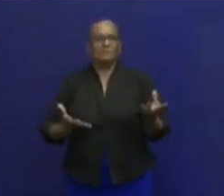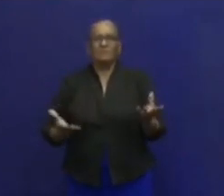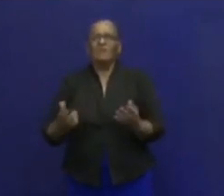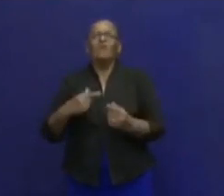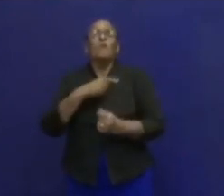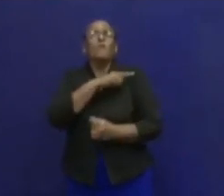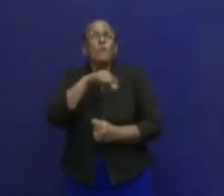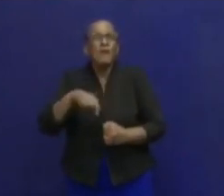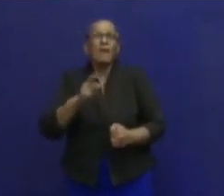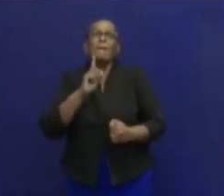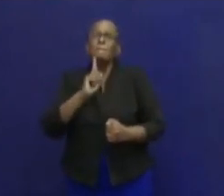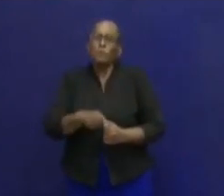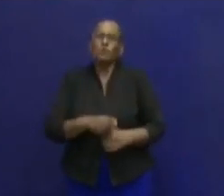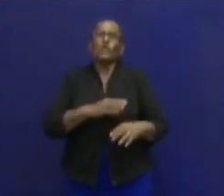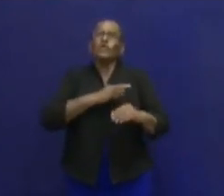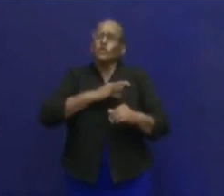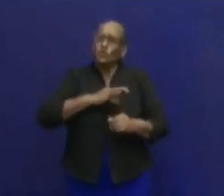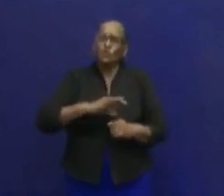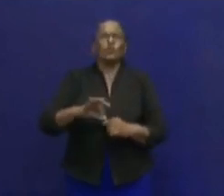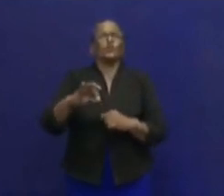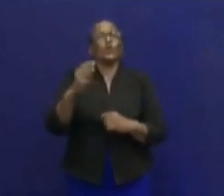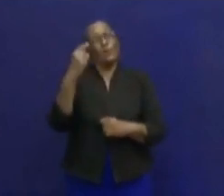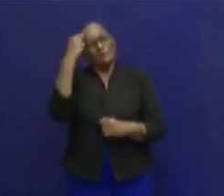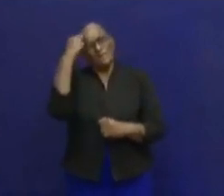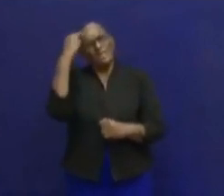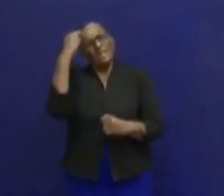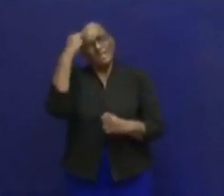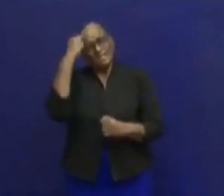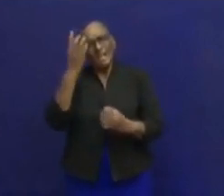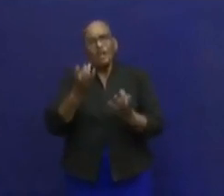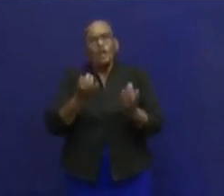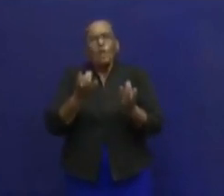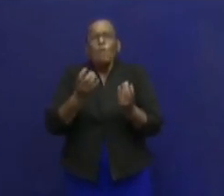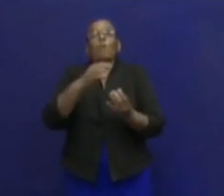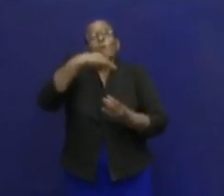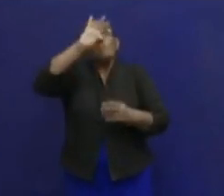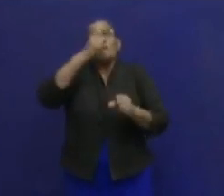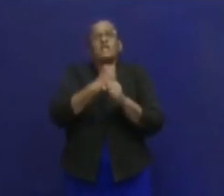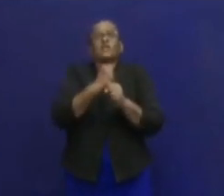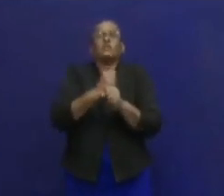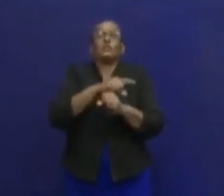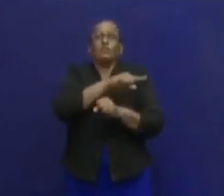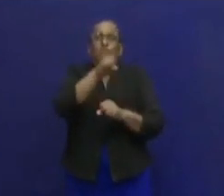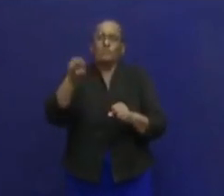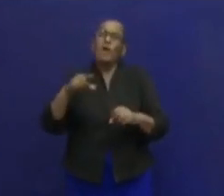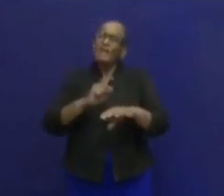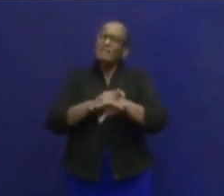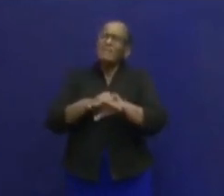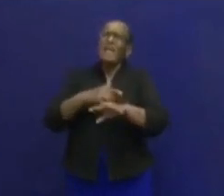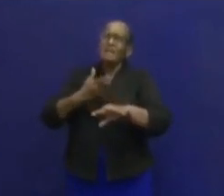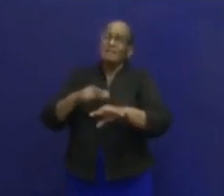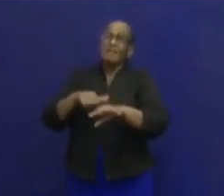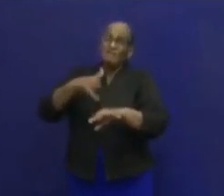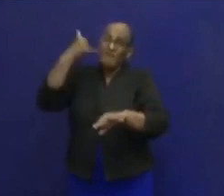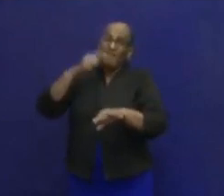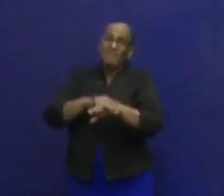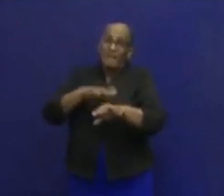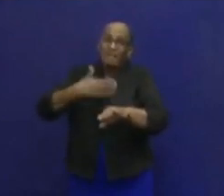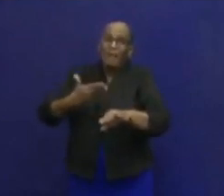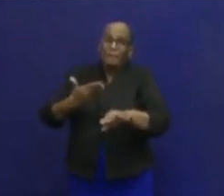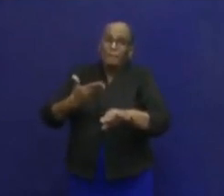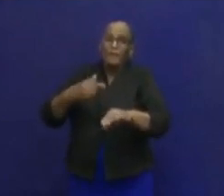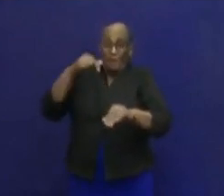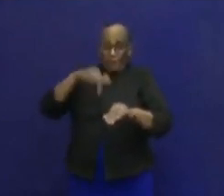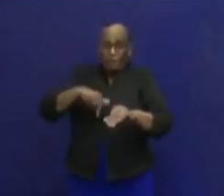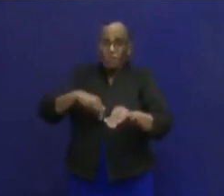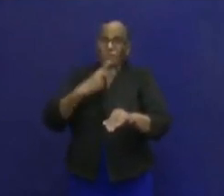We moesten dus terug gaan om na te gaan hoe we het beter kunnen doen. En dat neemt tijd. En op dit moment hebben